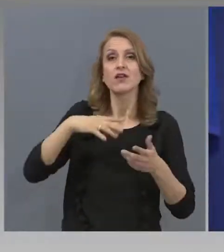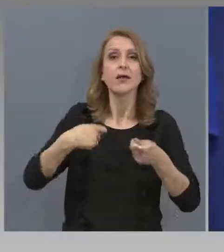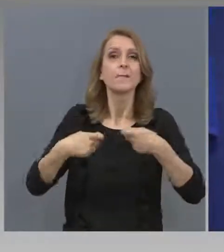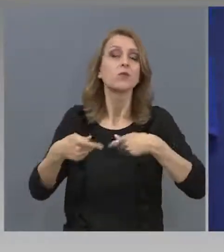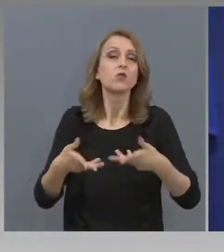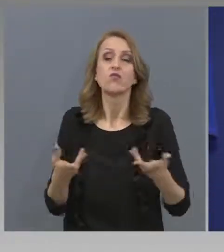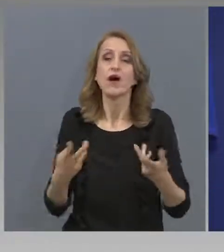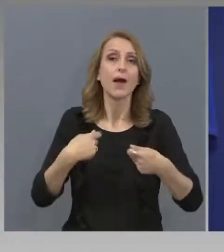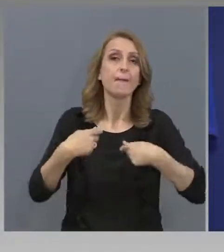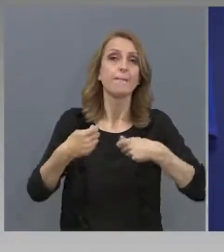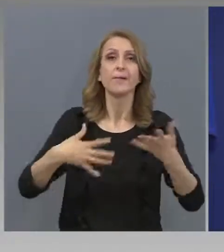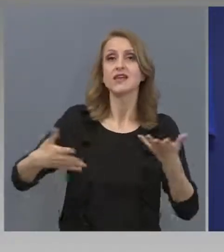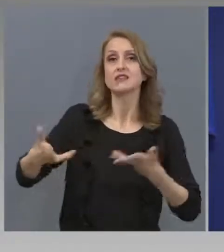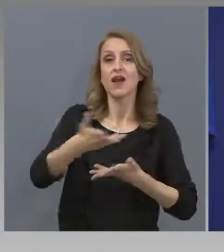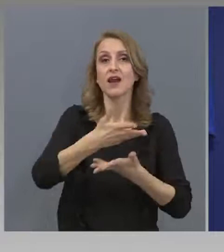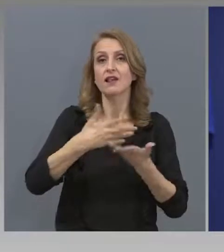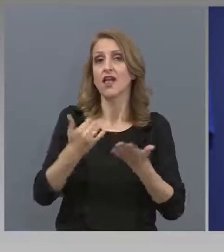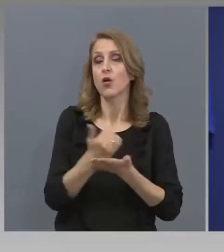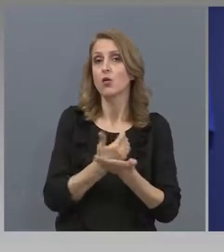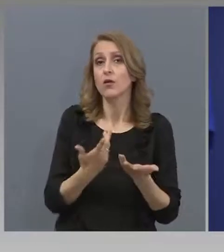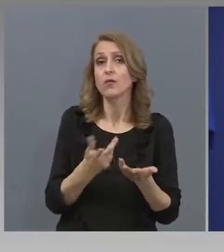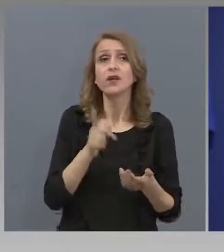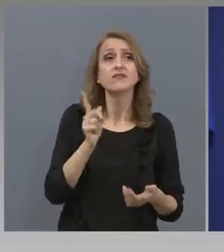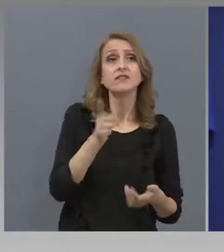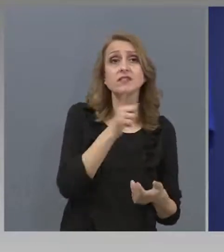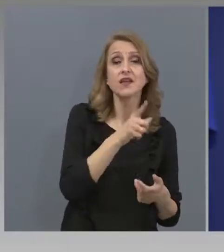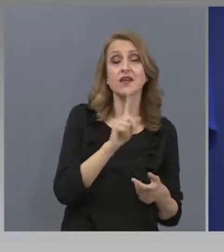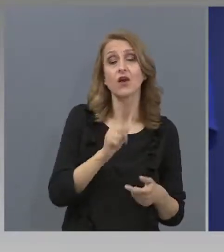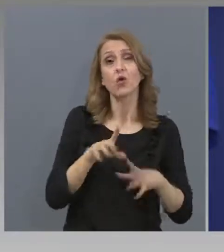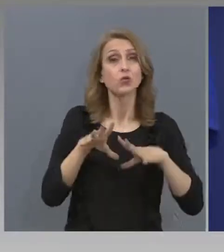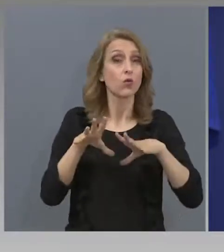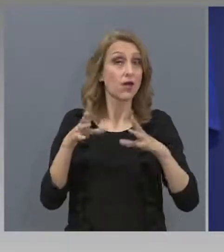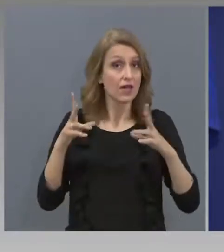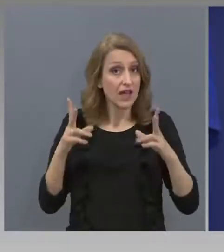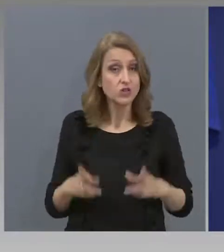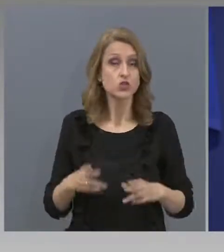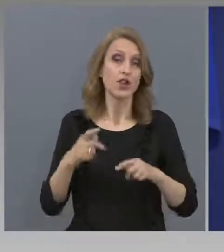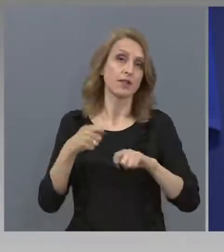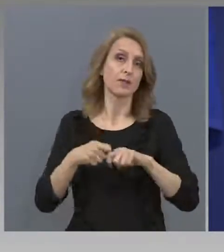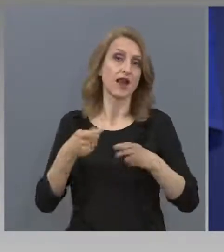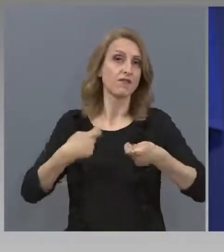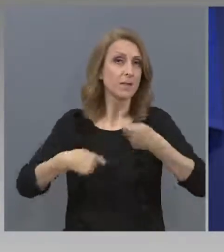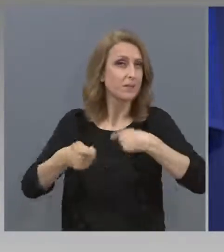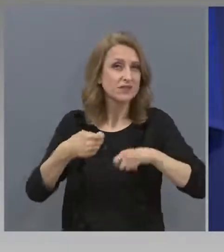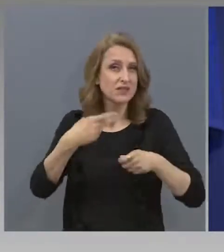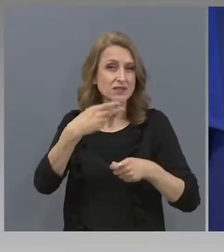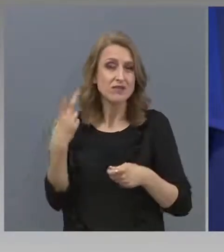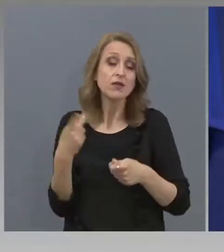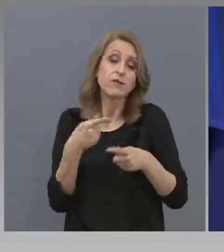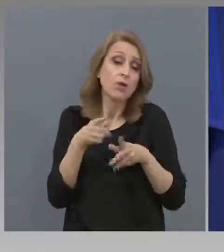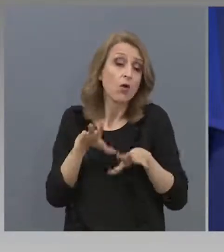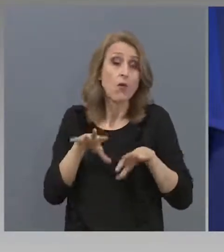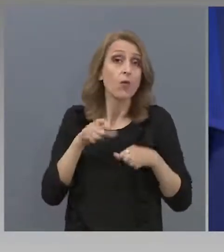Това е пазар. всеки, който се е захванал да развива бизнес и поема риска за това. Същото е и с